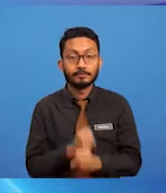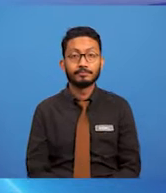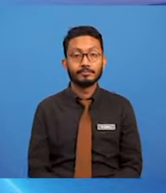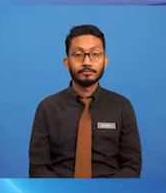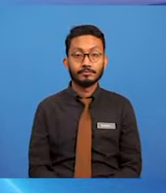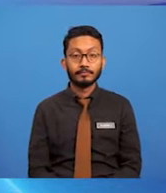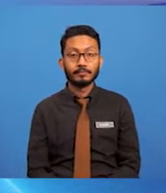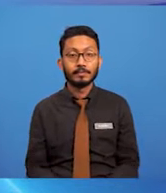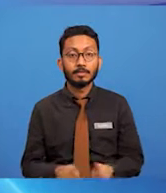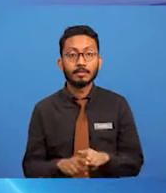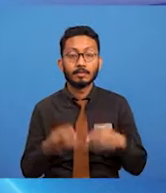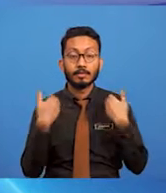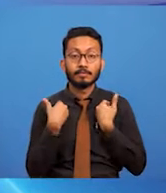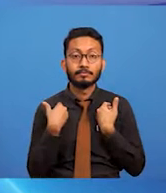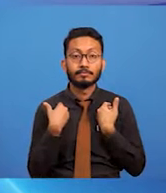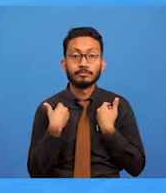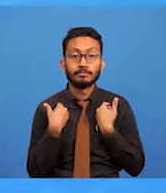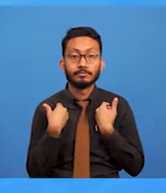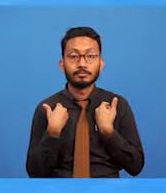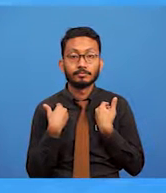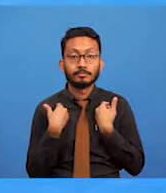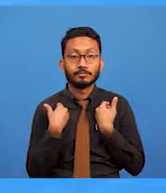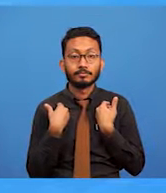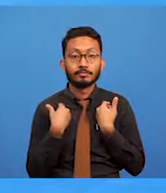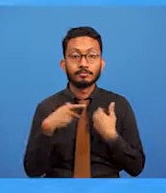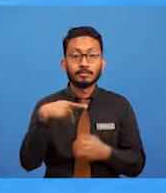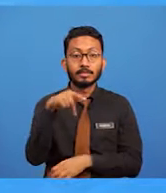Sama ada pelanggan ingin menempah logo,